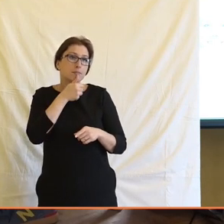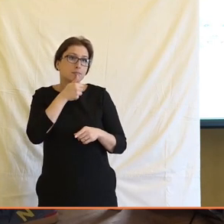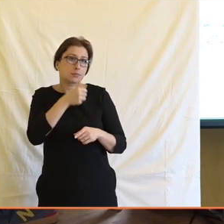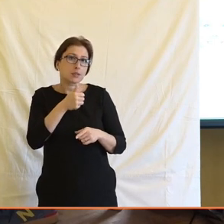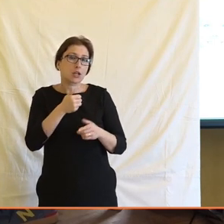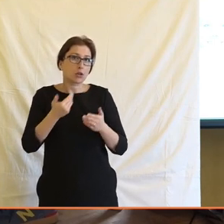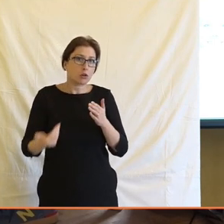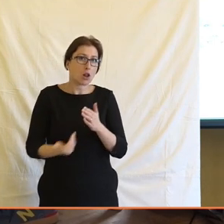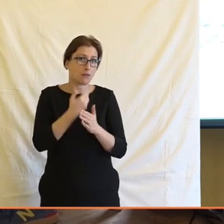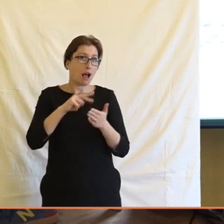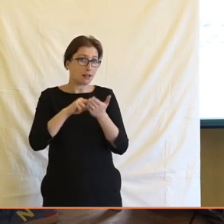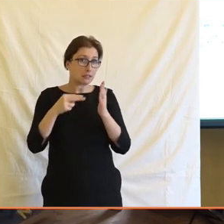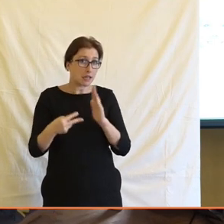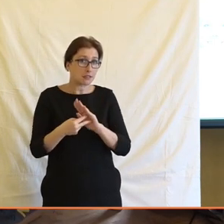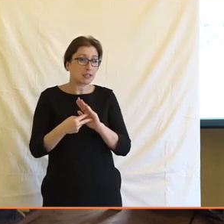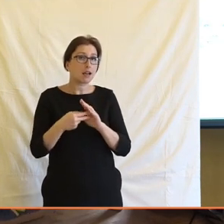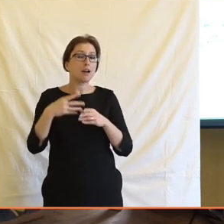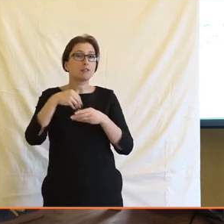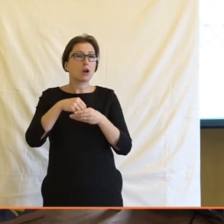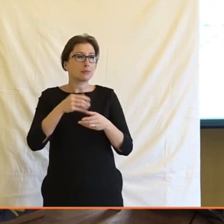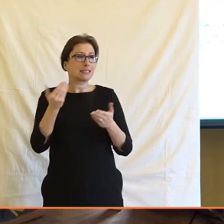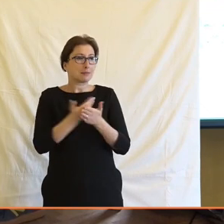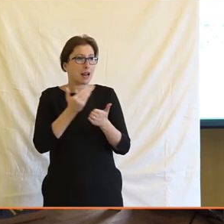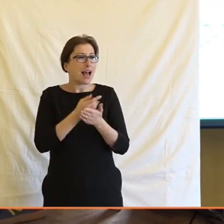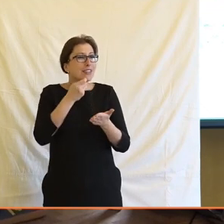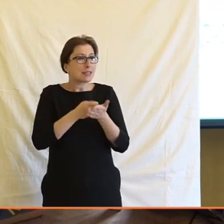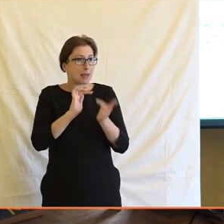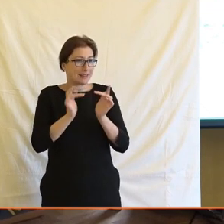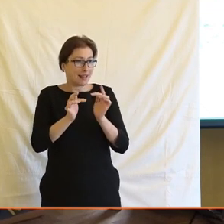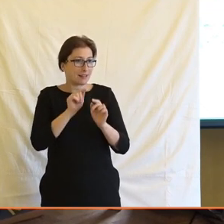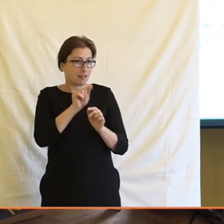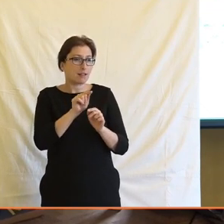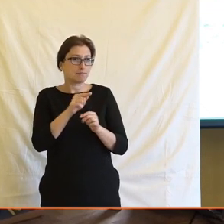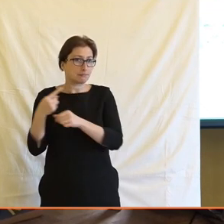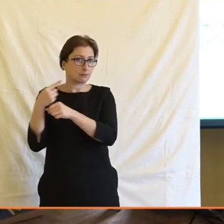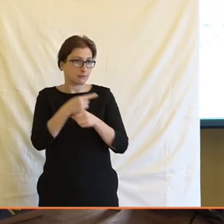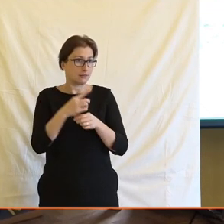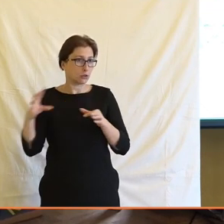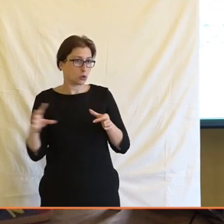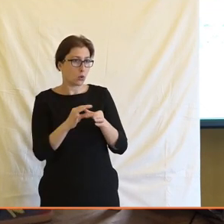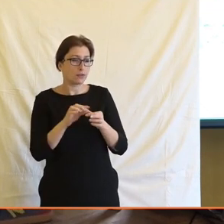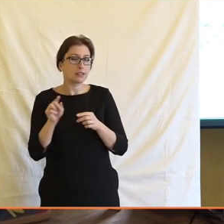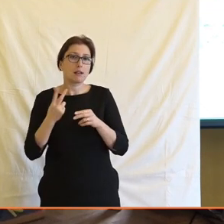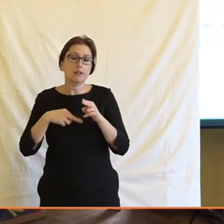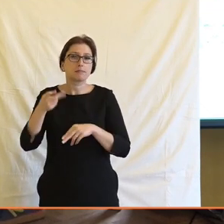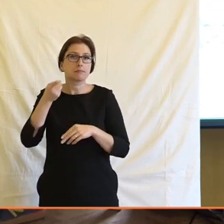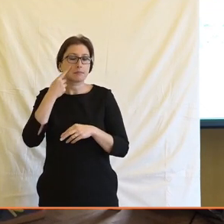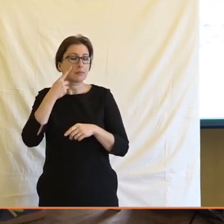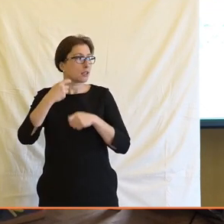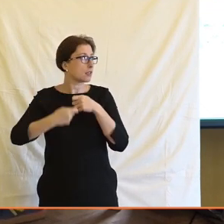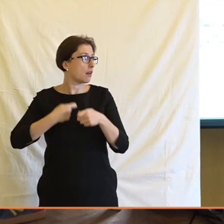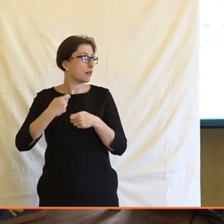technologický novinky, se dalo říct, který třeba na to online z Pravodaviství mají vliv, hodně teďka se experimentuje třeba